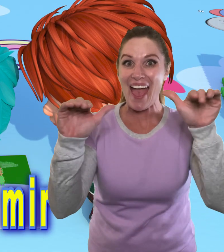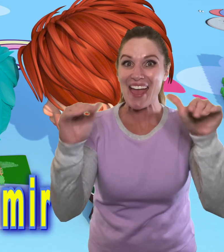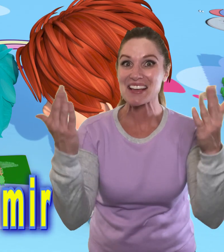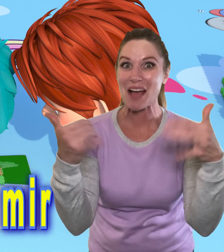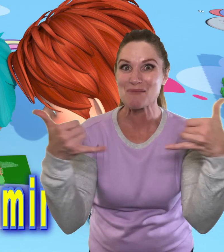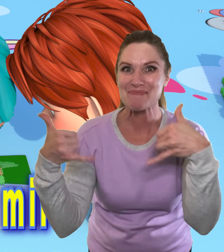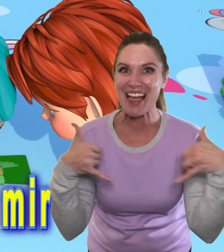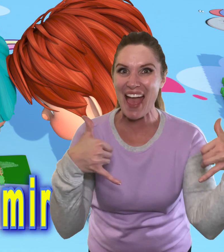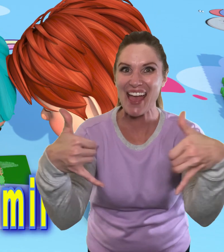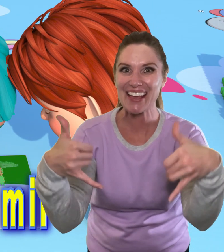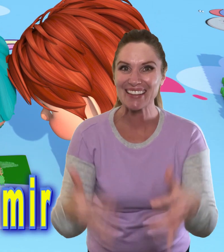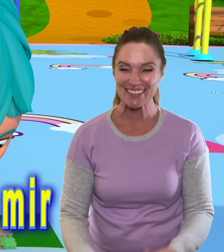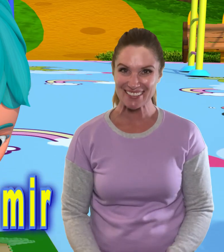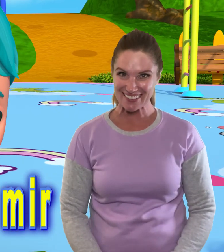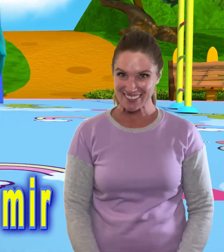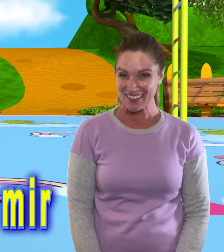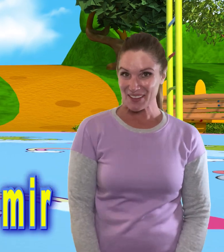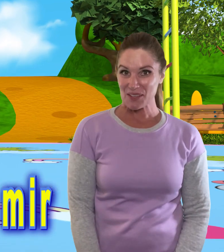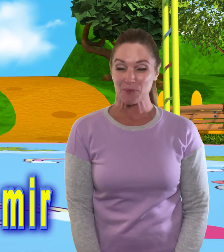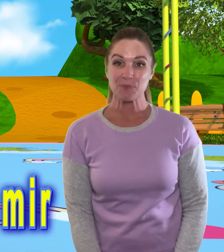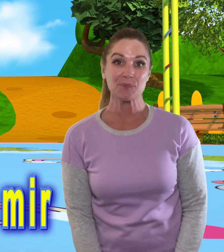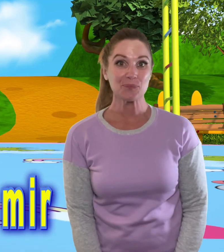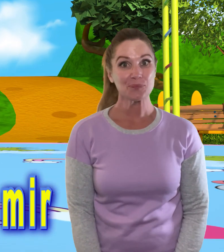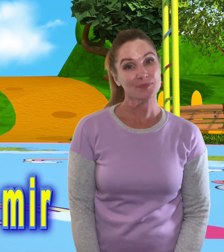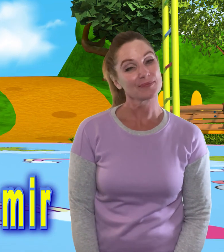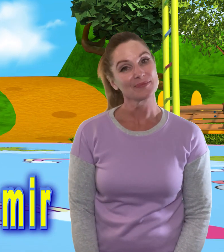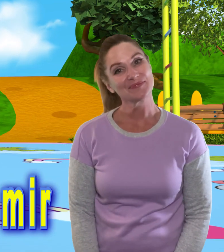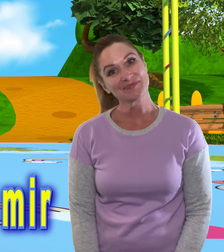Hey, hey, spiel mit mir Hey,